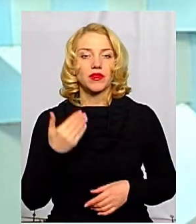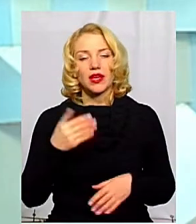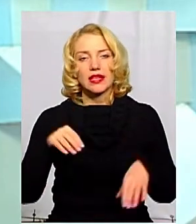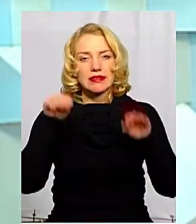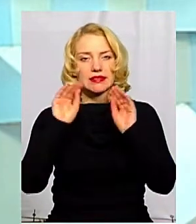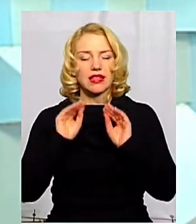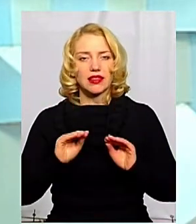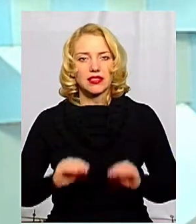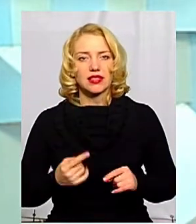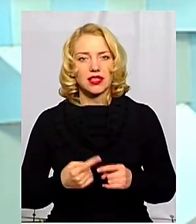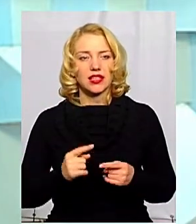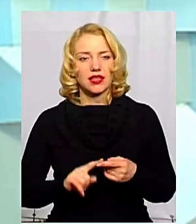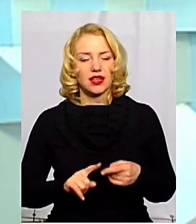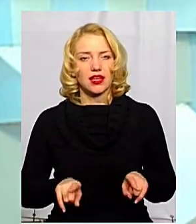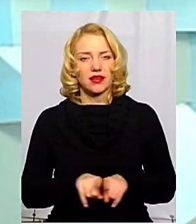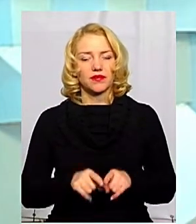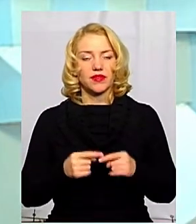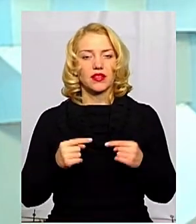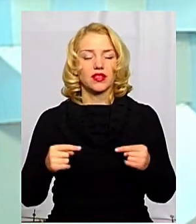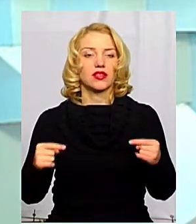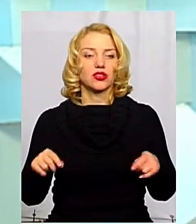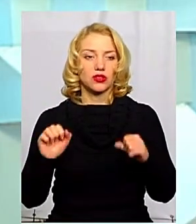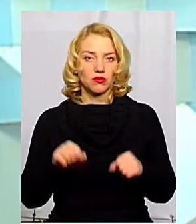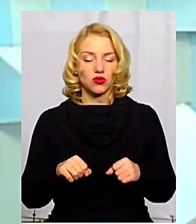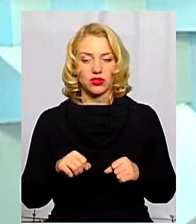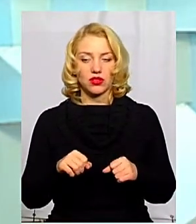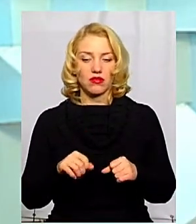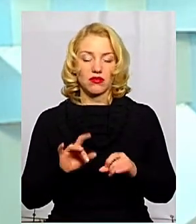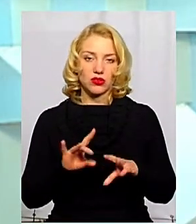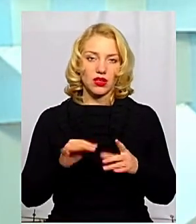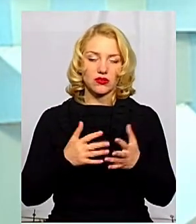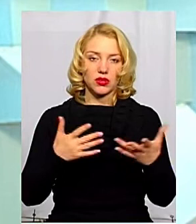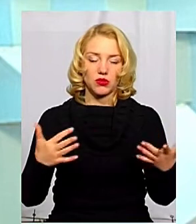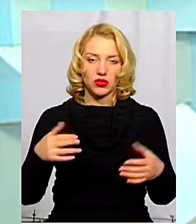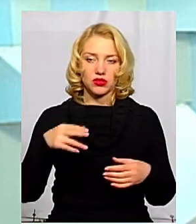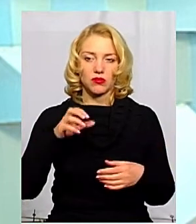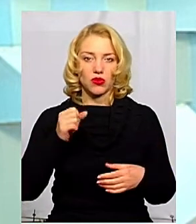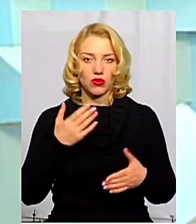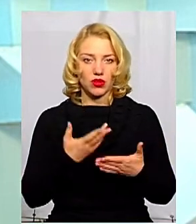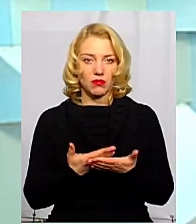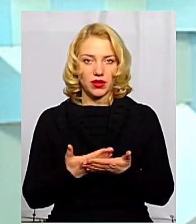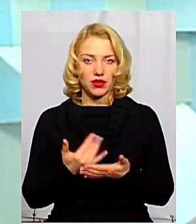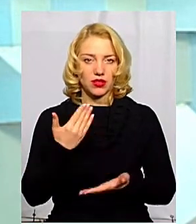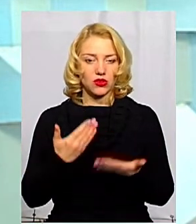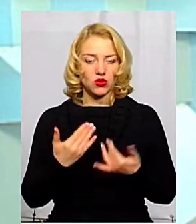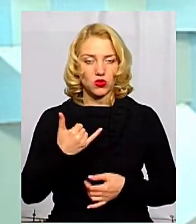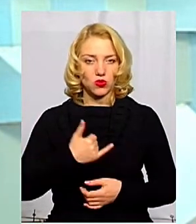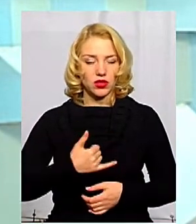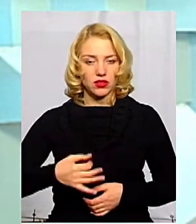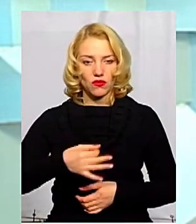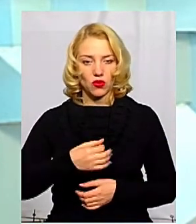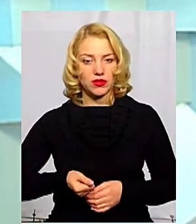статистика річ така, можна її трактувати по-різному. Але, до прикладу, якщо у нас в області